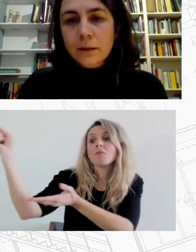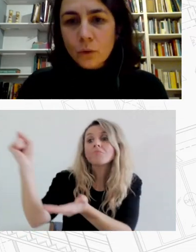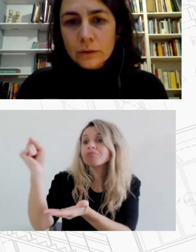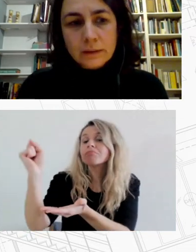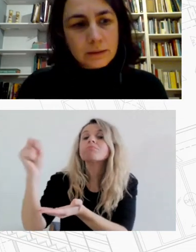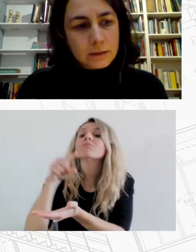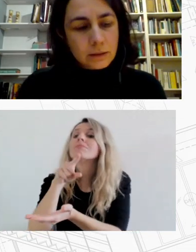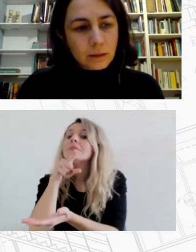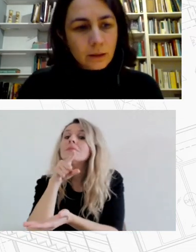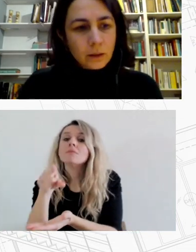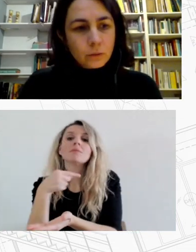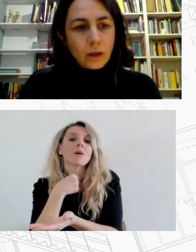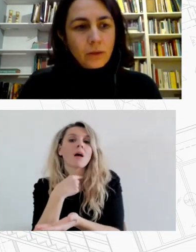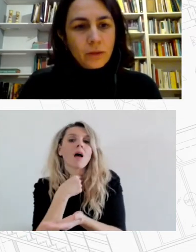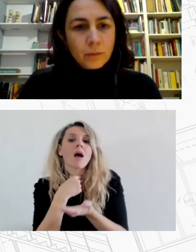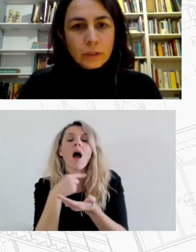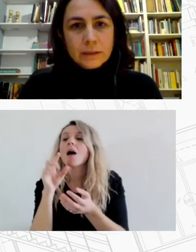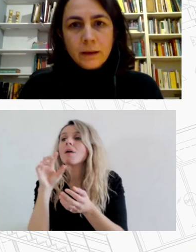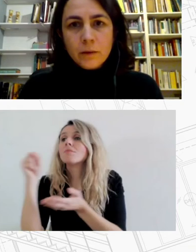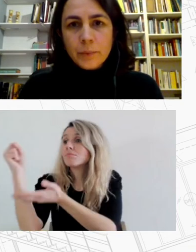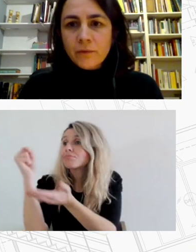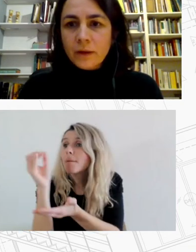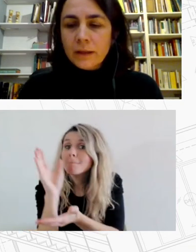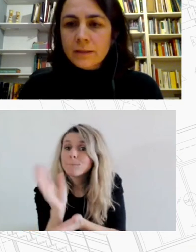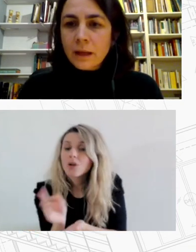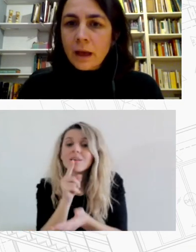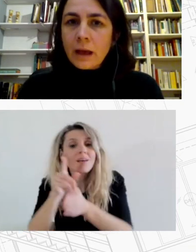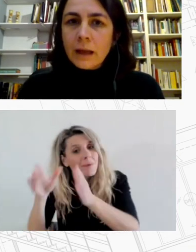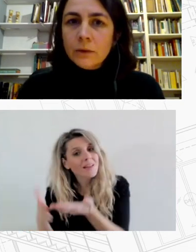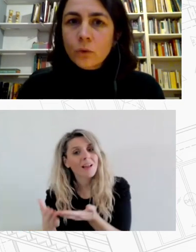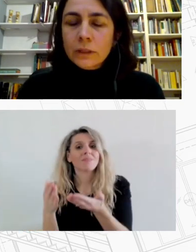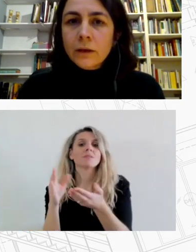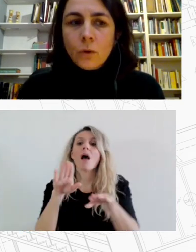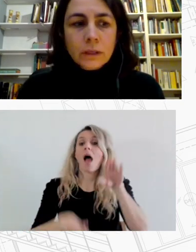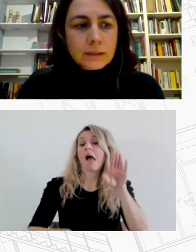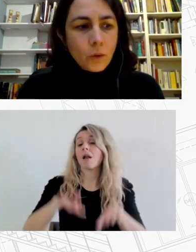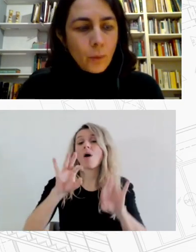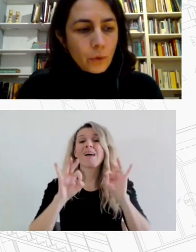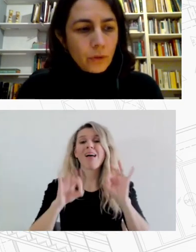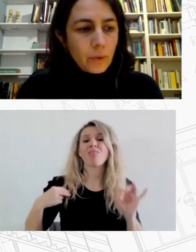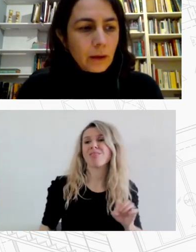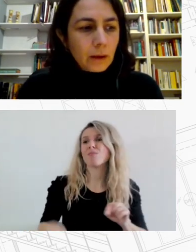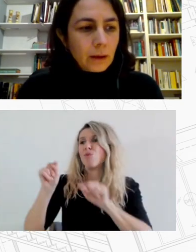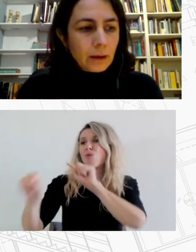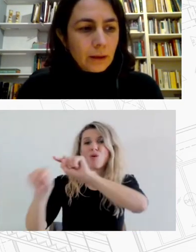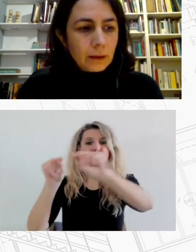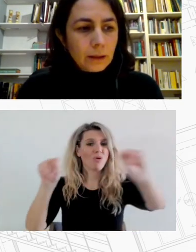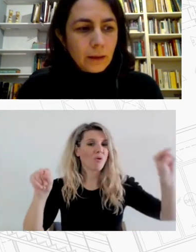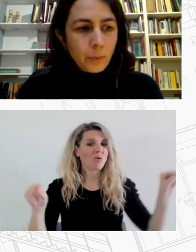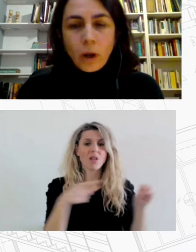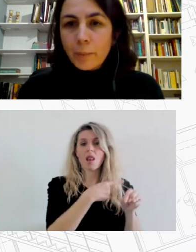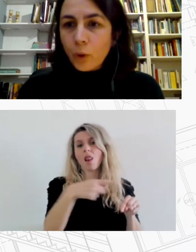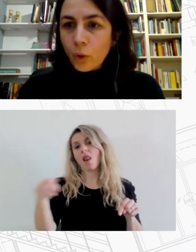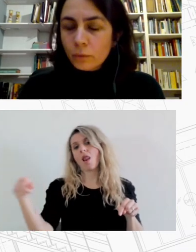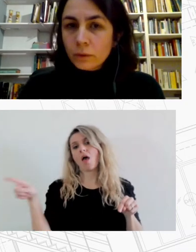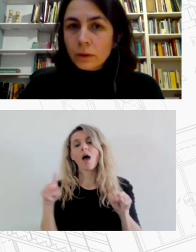με τις ιδιαιτερότητες του κάθε Δήμου και της κάθε περιφέρειας αλλά το κενό οικιστικό απόθεμα είναι